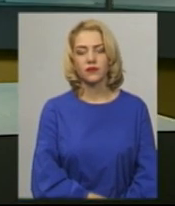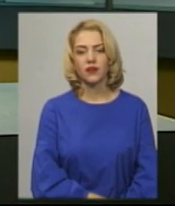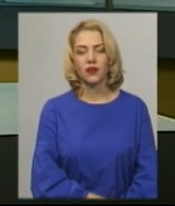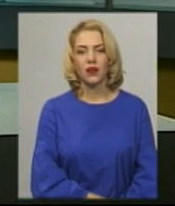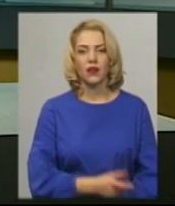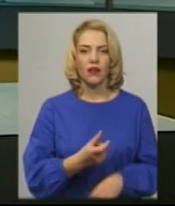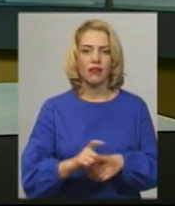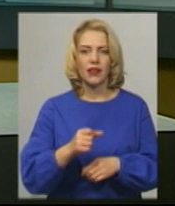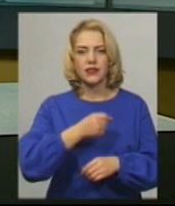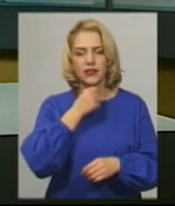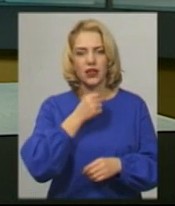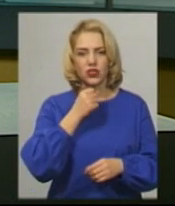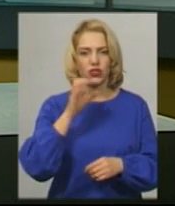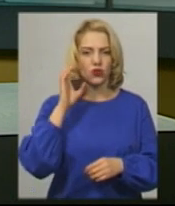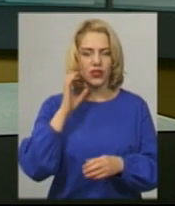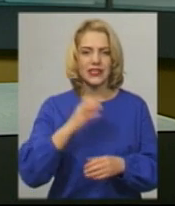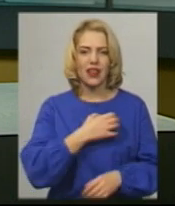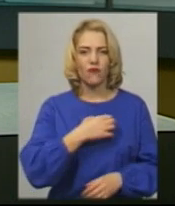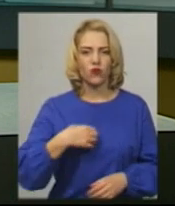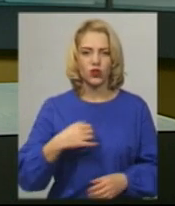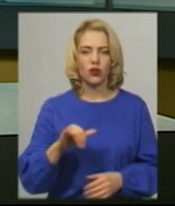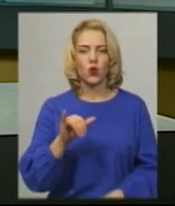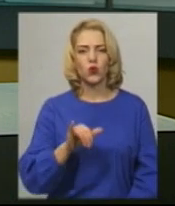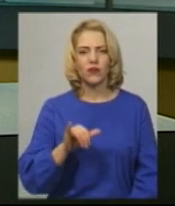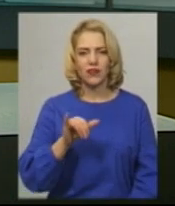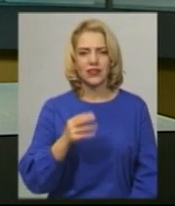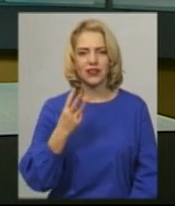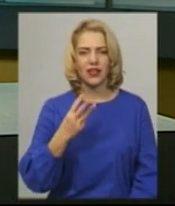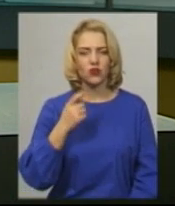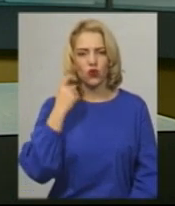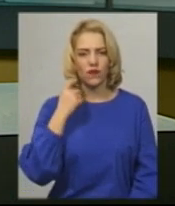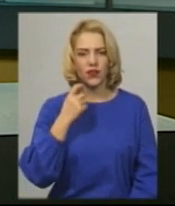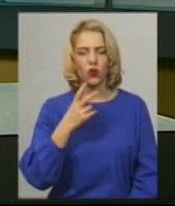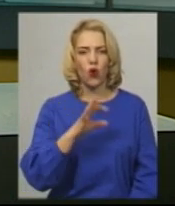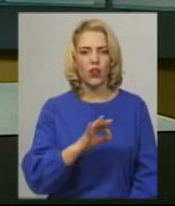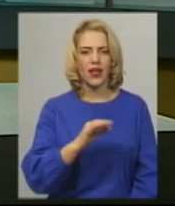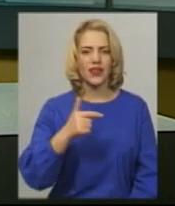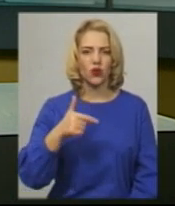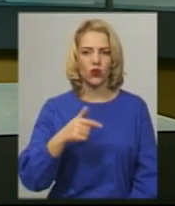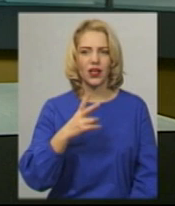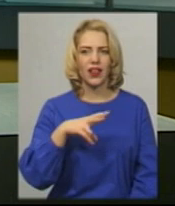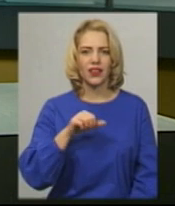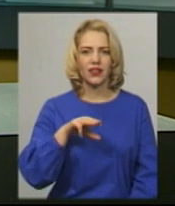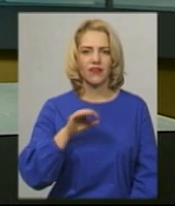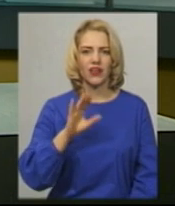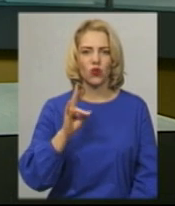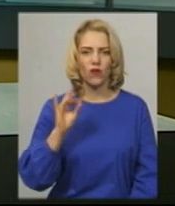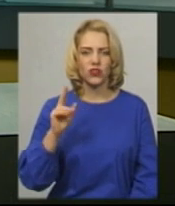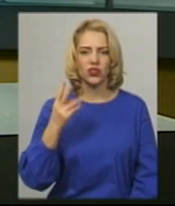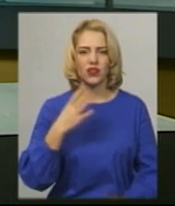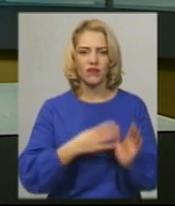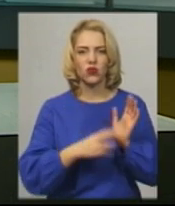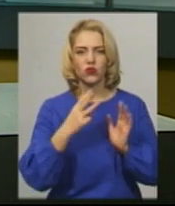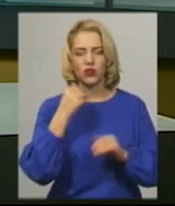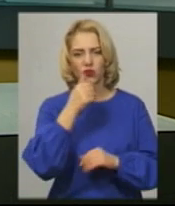Найстаршій слухачці Славутського університету третього віку Олені Георгіївні Логвінович пішов 93-й рік. Жінка